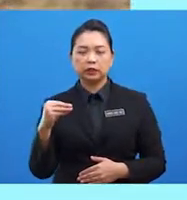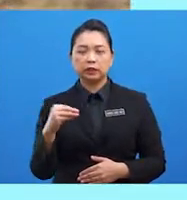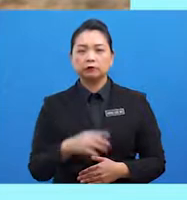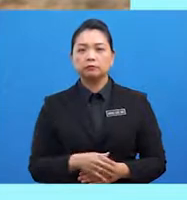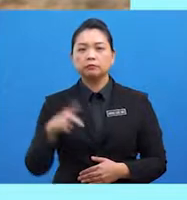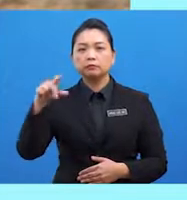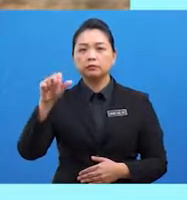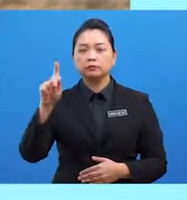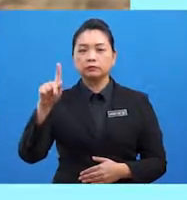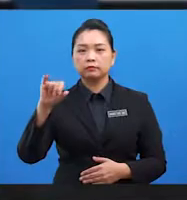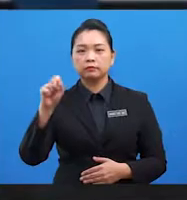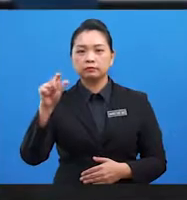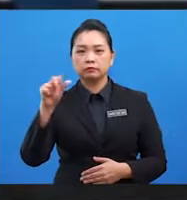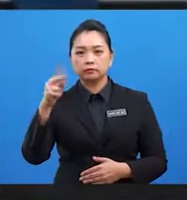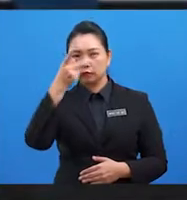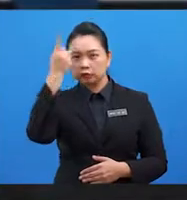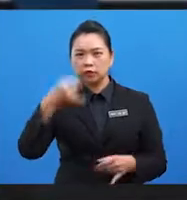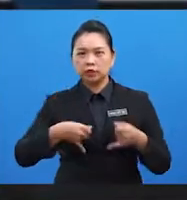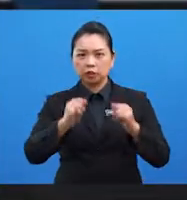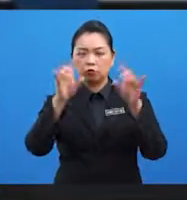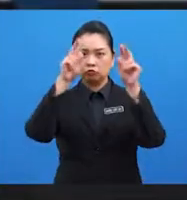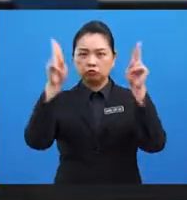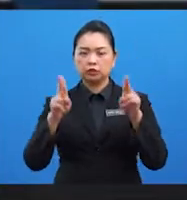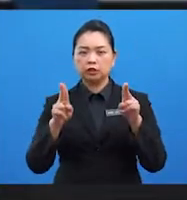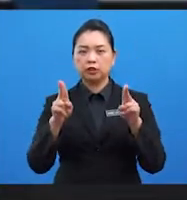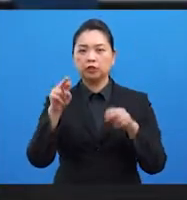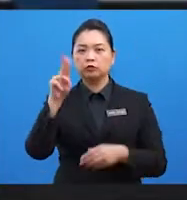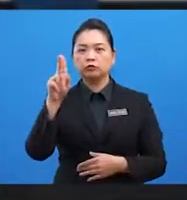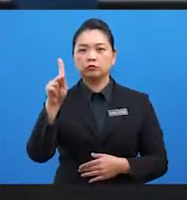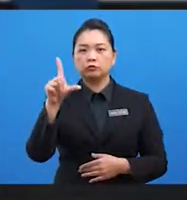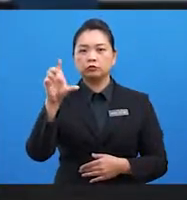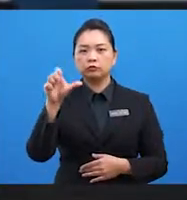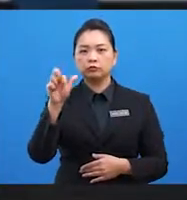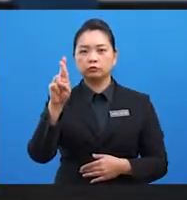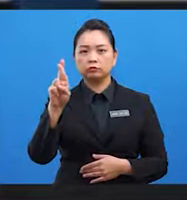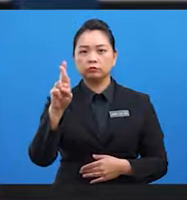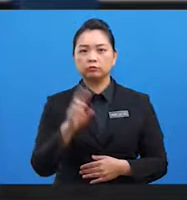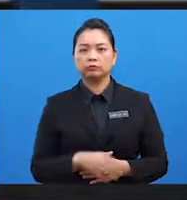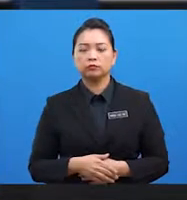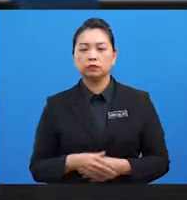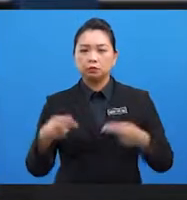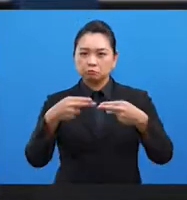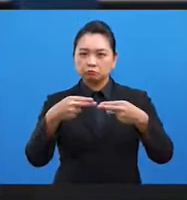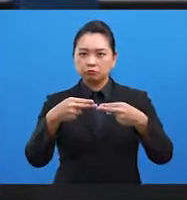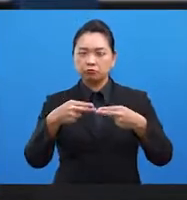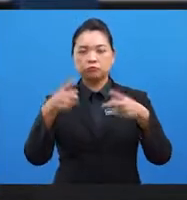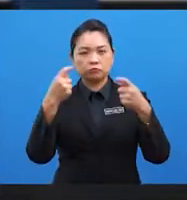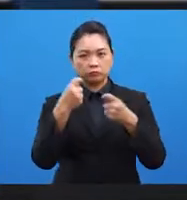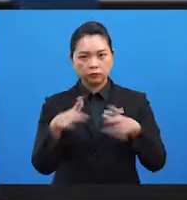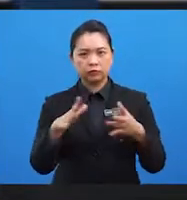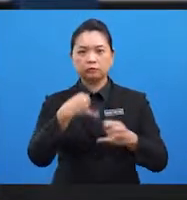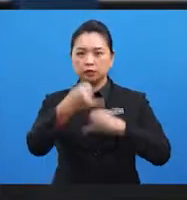1998. Pertubuhan Commonwealth juga telah berjaya menghasilkan beberapa